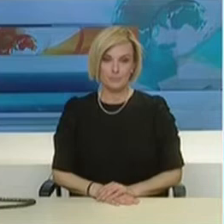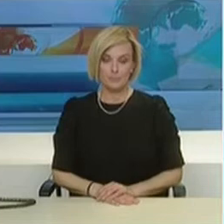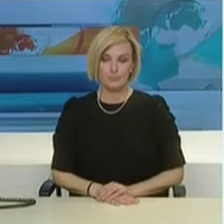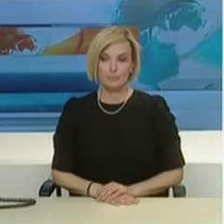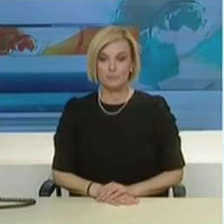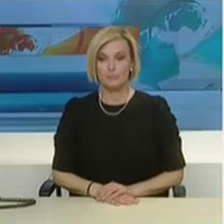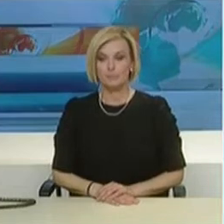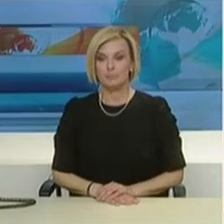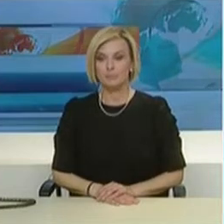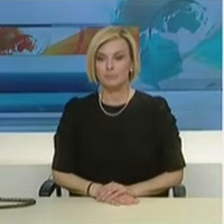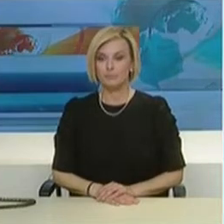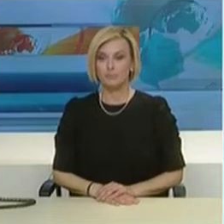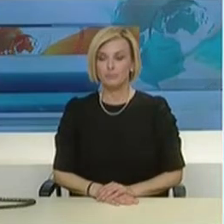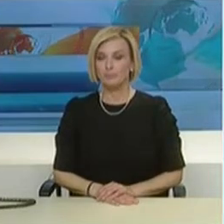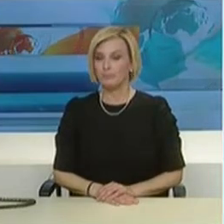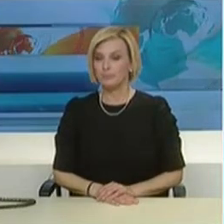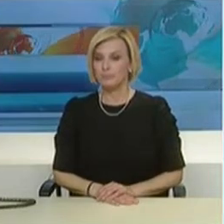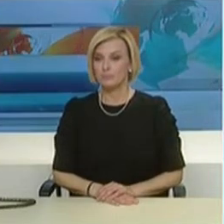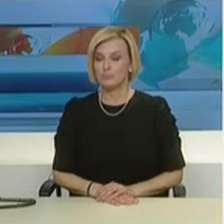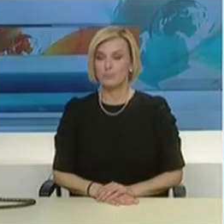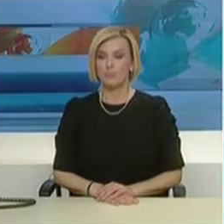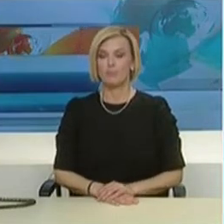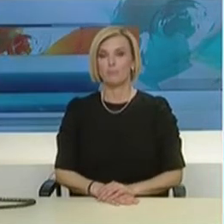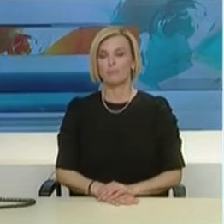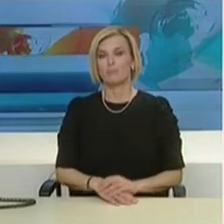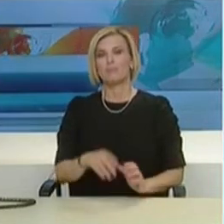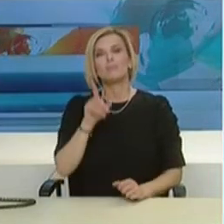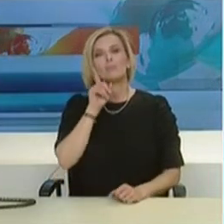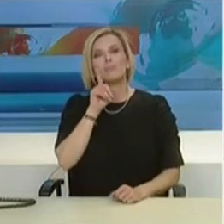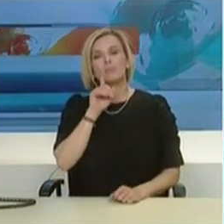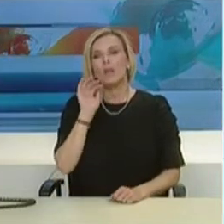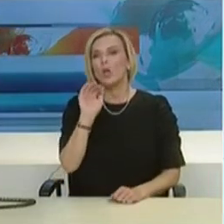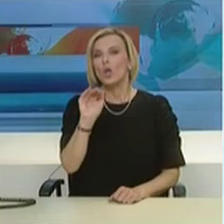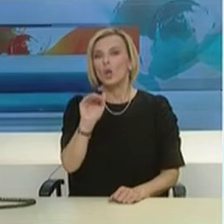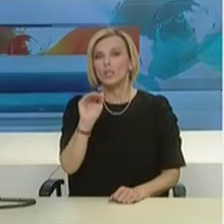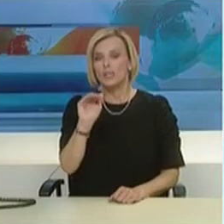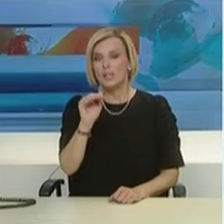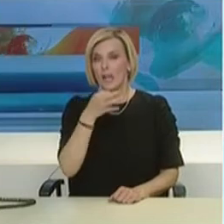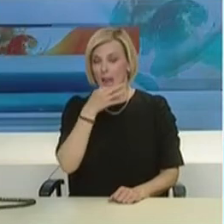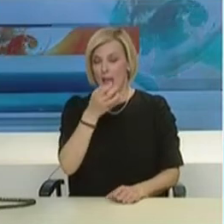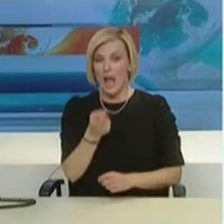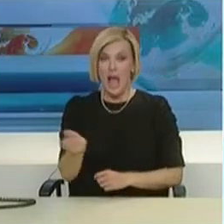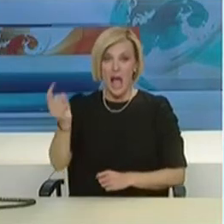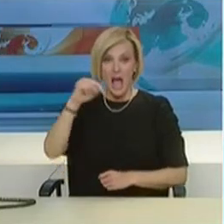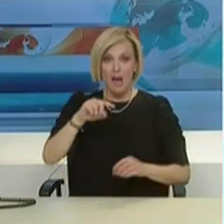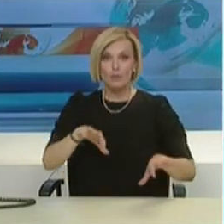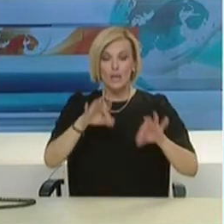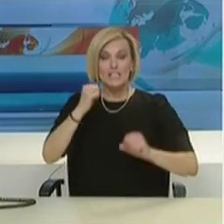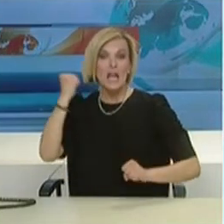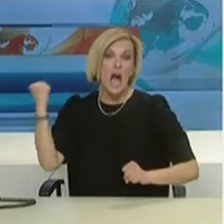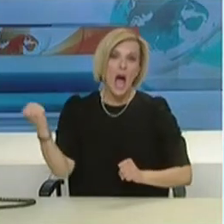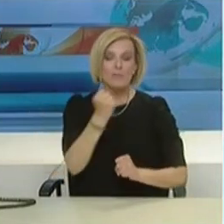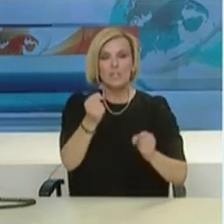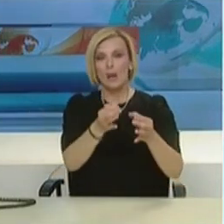Κύριε Χαργαλιά και κύριε Τσιόδρα θέλω να ρωτήσω το εξής Από αύριο ξεκινάει όπως είπατε η αυστηρία